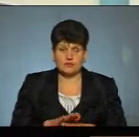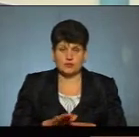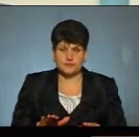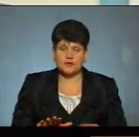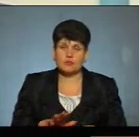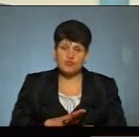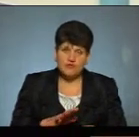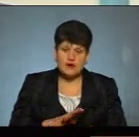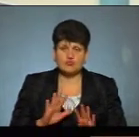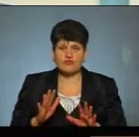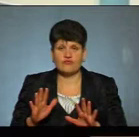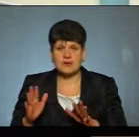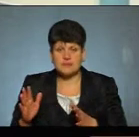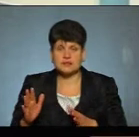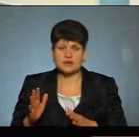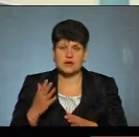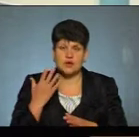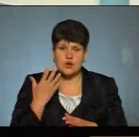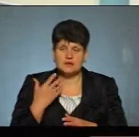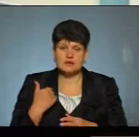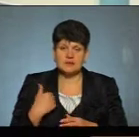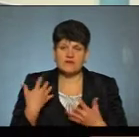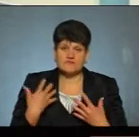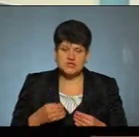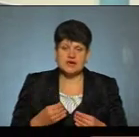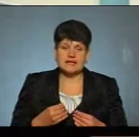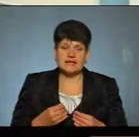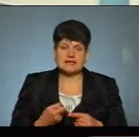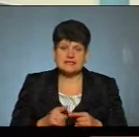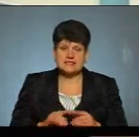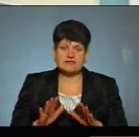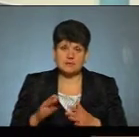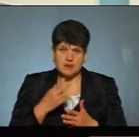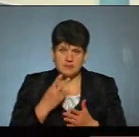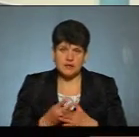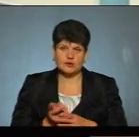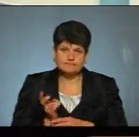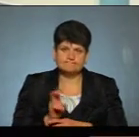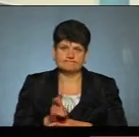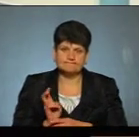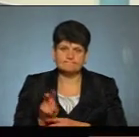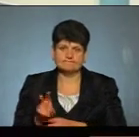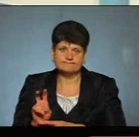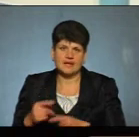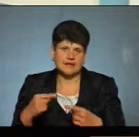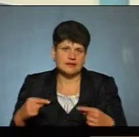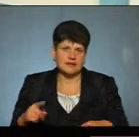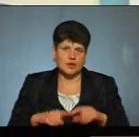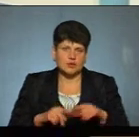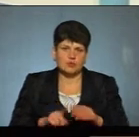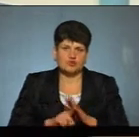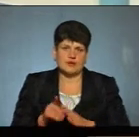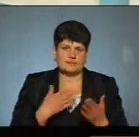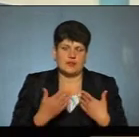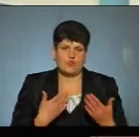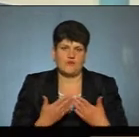що бувають випадки, коли ми вже ці випадки бачимо, самоізольовувалася людина, але до неї приїжджають інші родичі, починають спілкуватися.